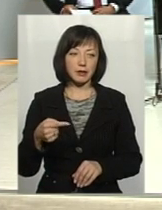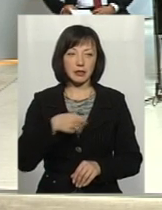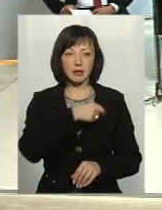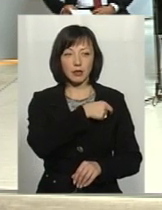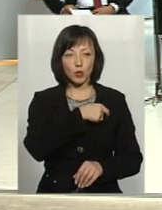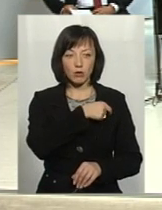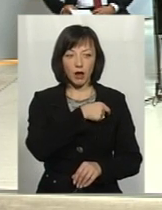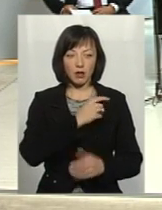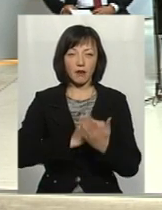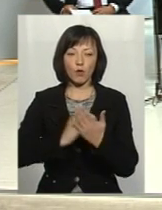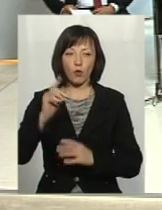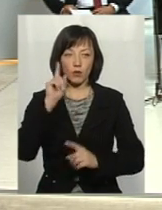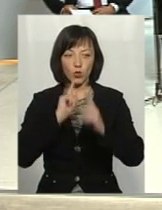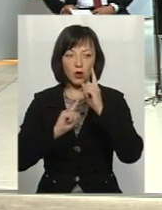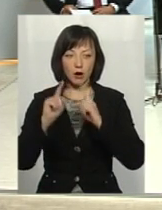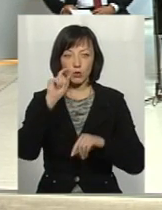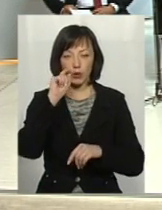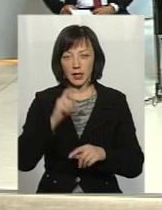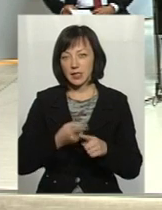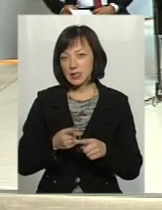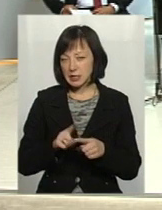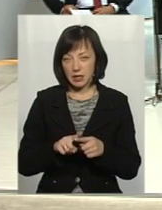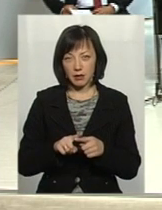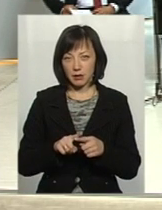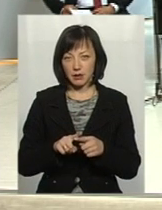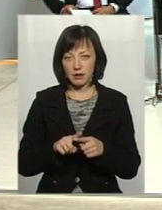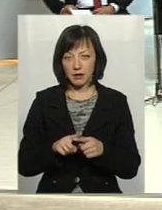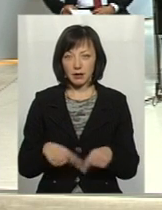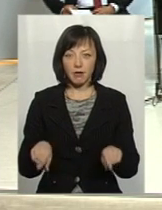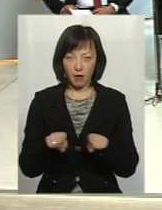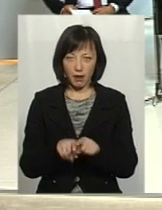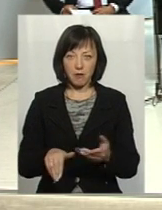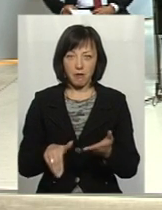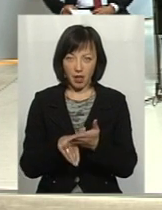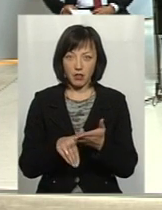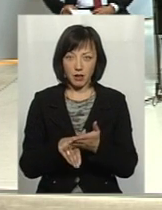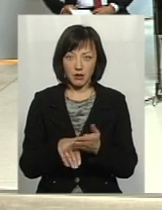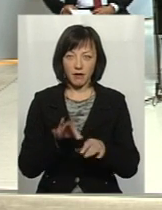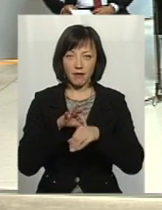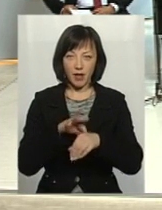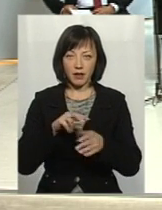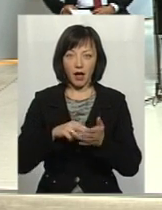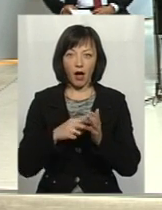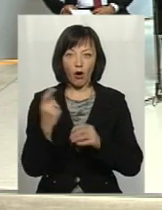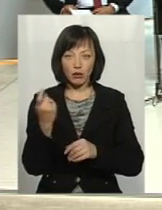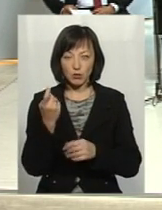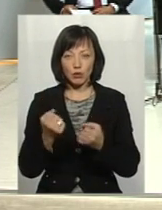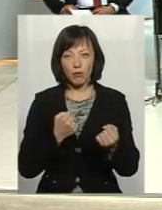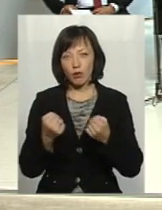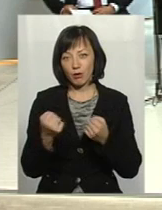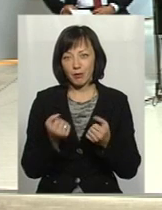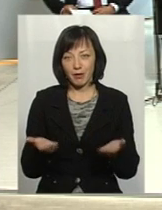депутата Верховної Ради України це такий метод ведення економічної боротьби,